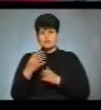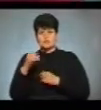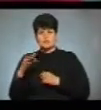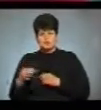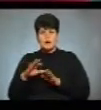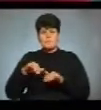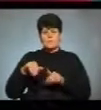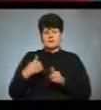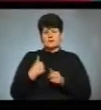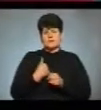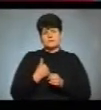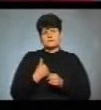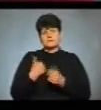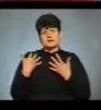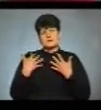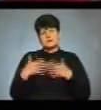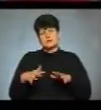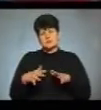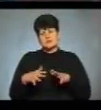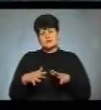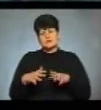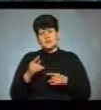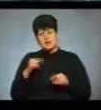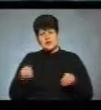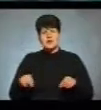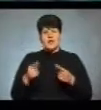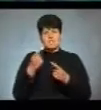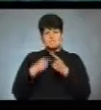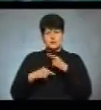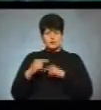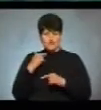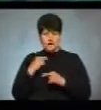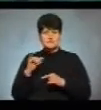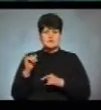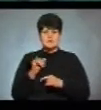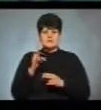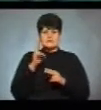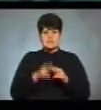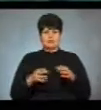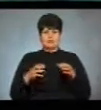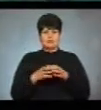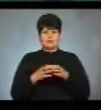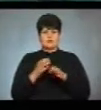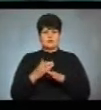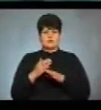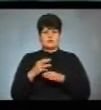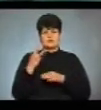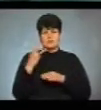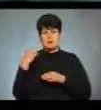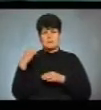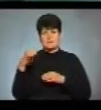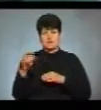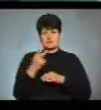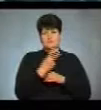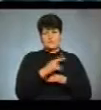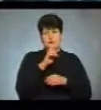потім я вже реабілітувався і закінчив груповий етап з трьома перемогами та